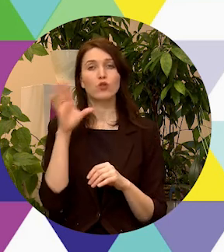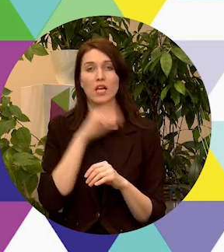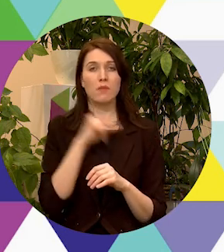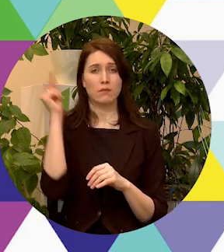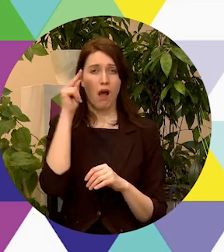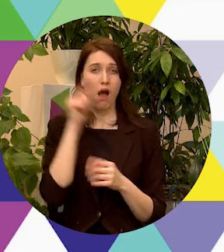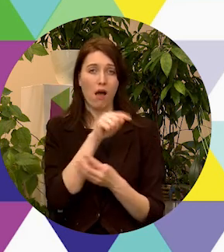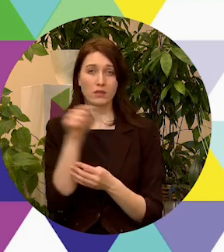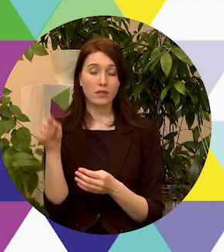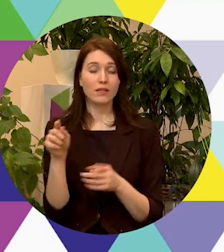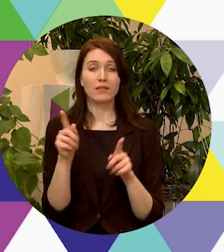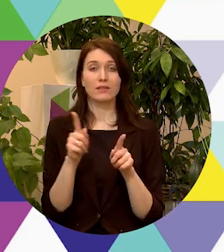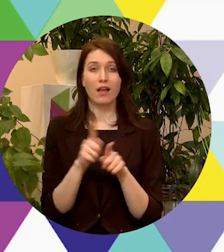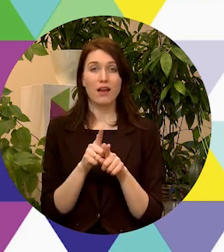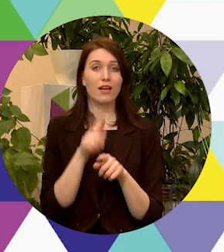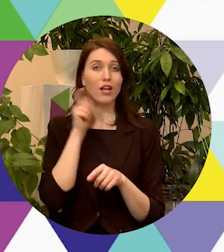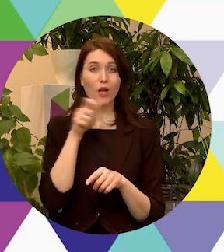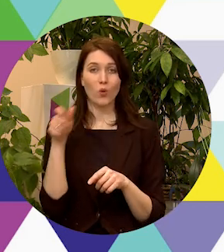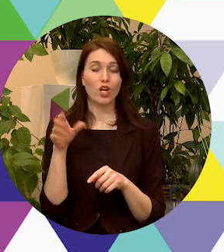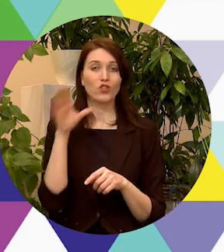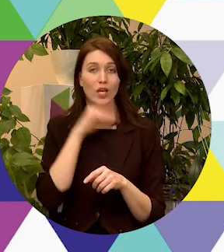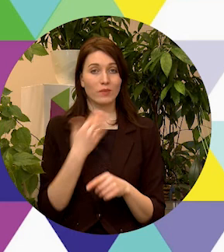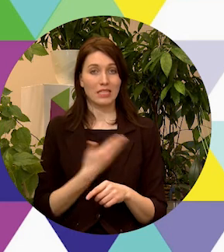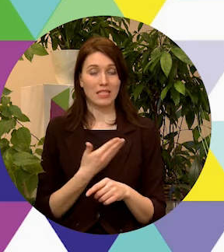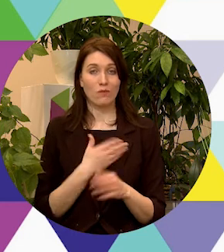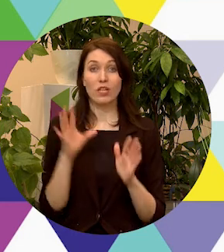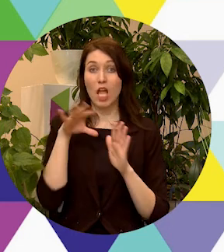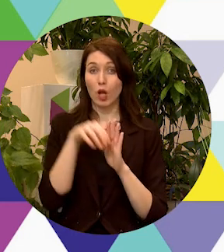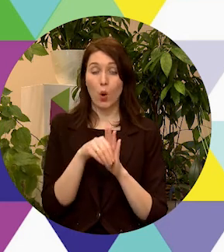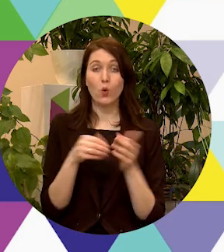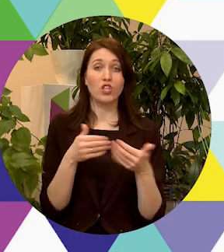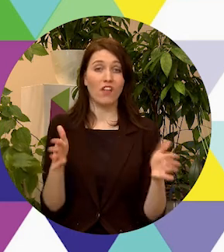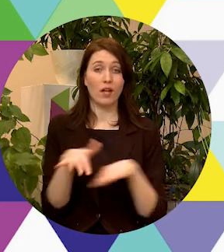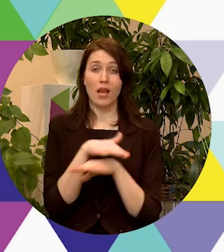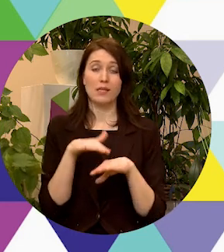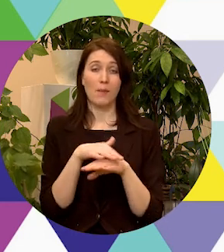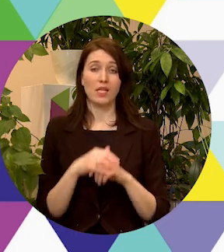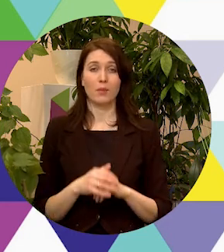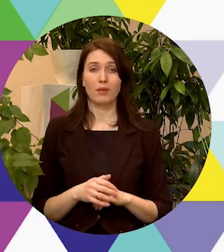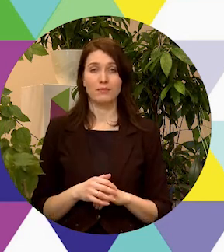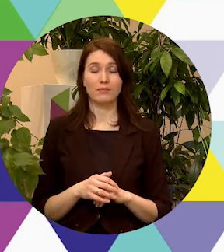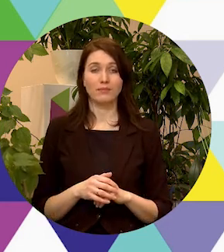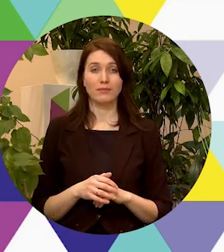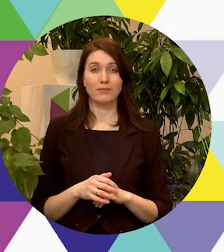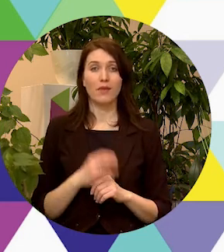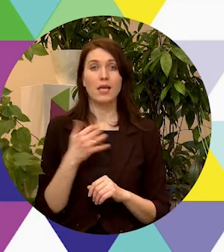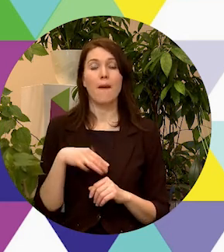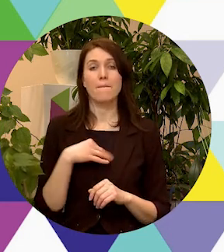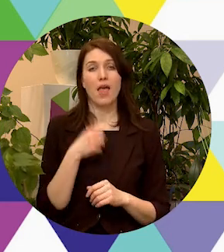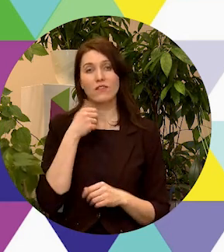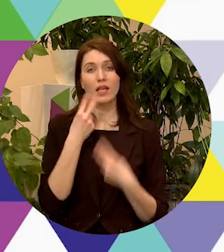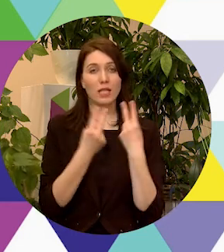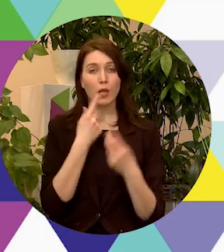mācīties un jauniešu iespējas dzīvot, iekļaujošā atvērtā sabiedrībā. Ja mēs atkal